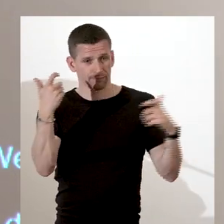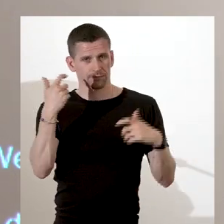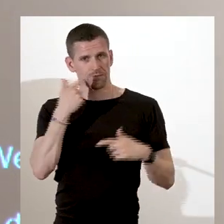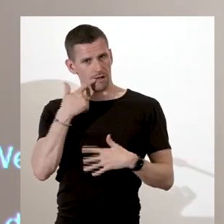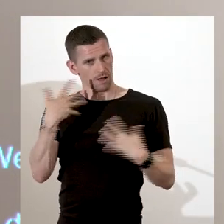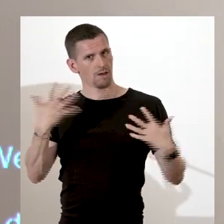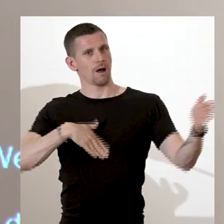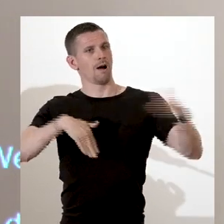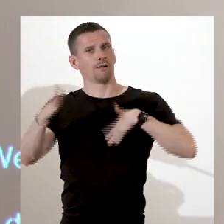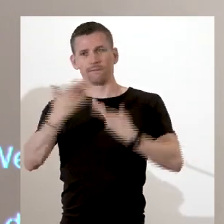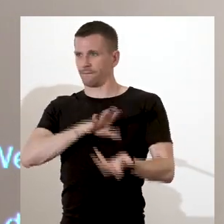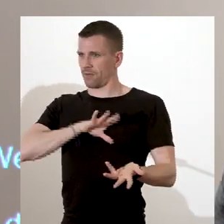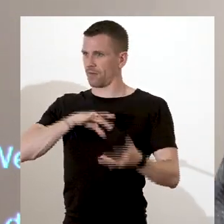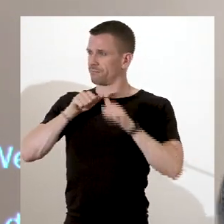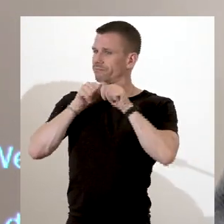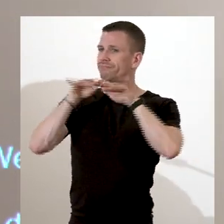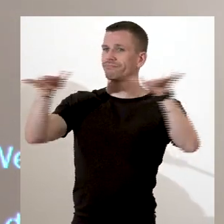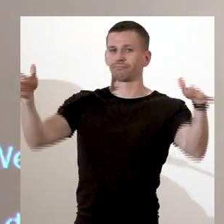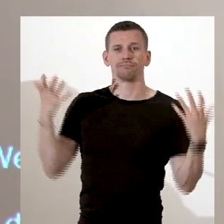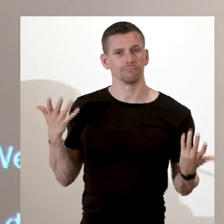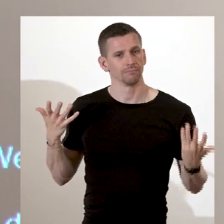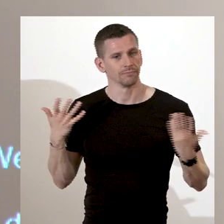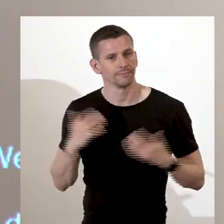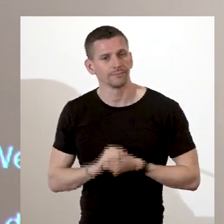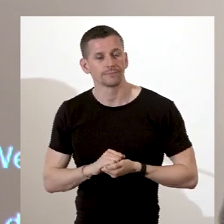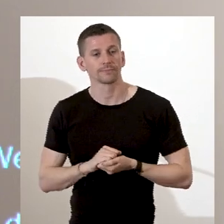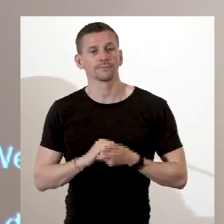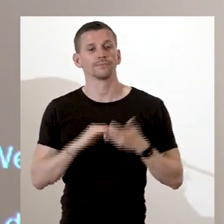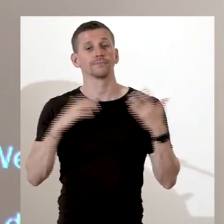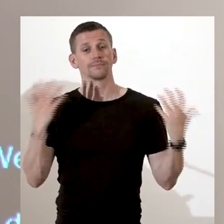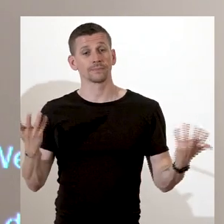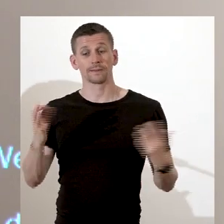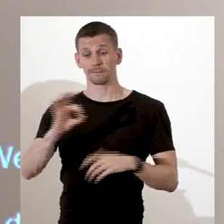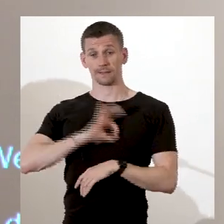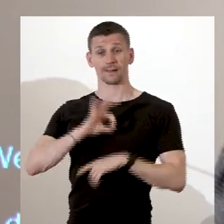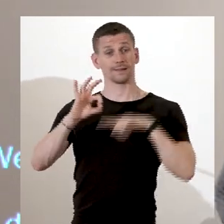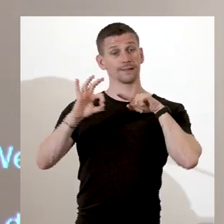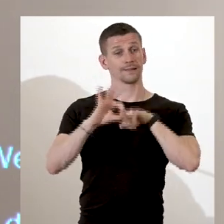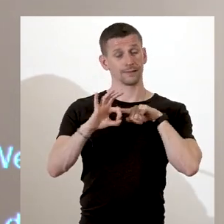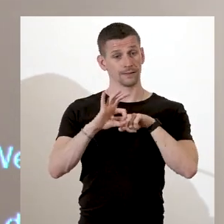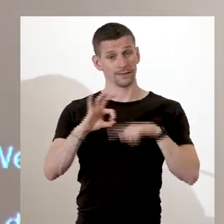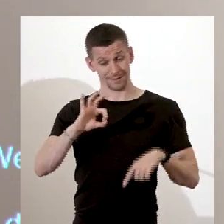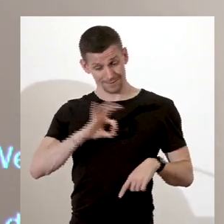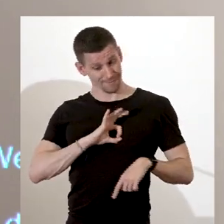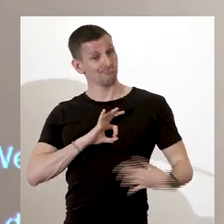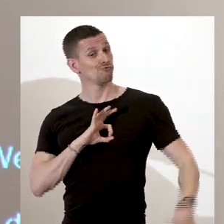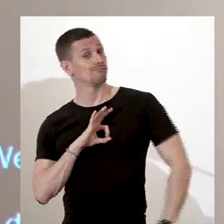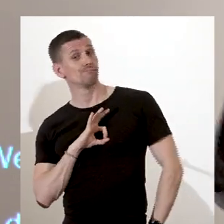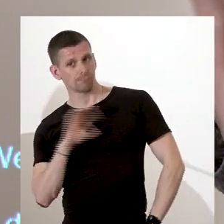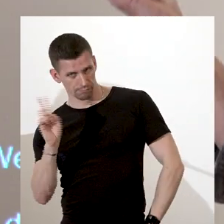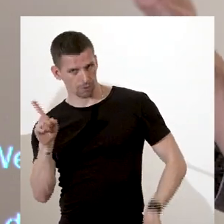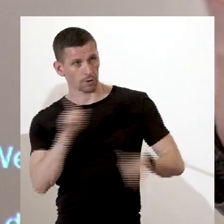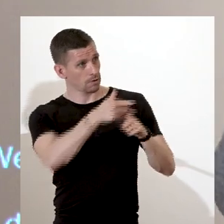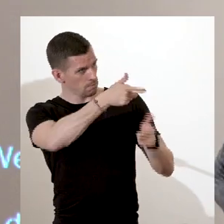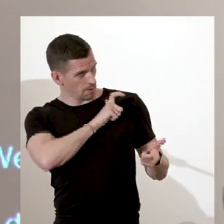Alors, qu'est-ce qu'on faisait une fois qu'on avait la médaille ? Alors on l'arborait, comme je vous disais, mais on était aussi censés agir, bien évidemment. C'est-à qu'on était touchés par